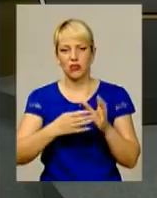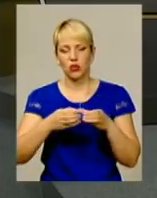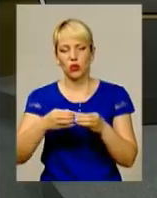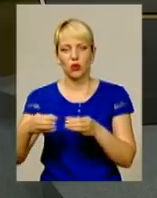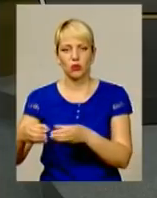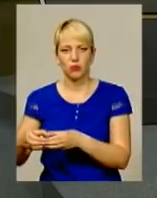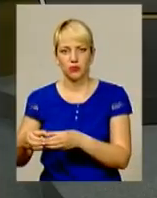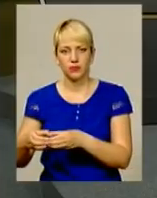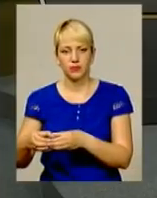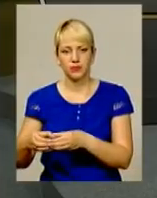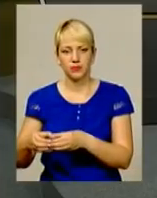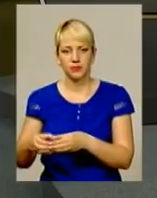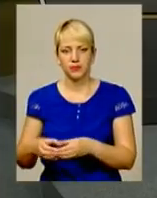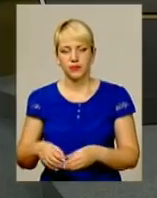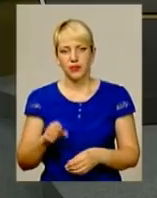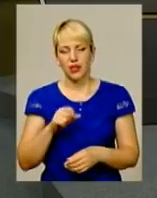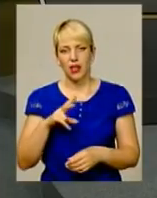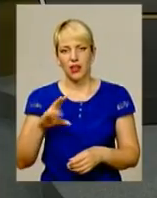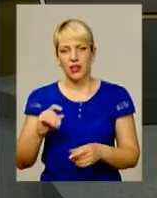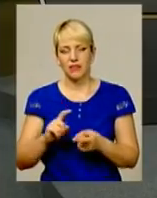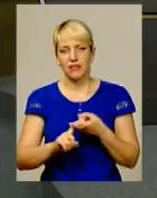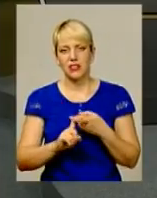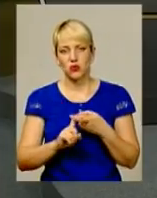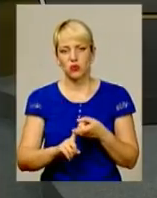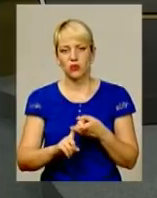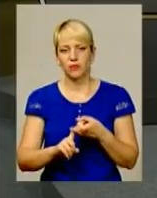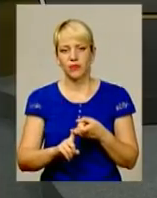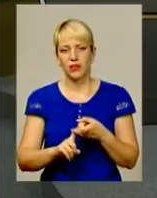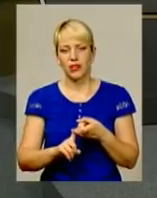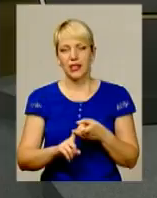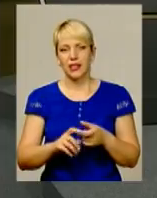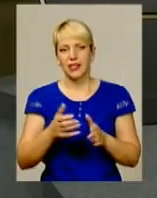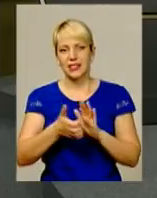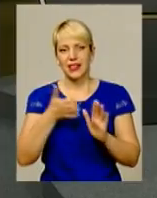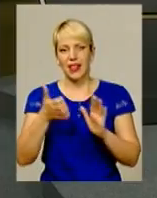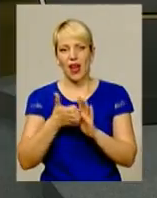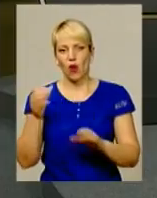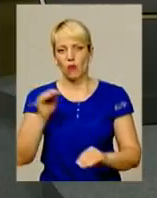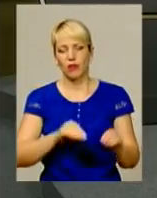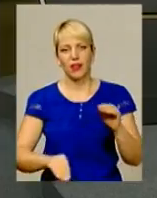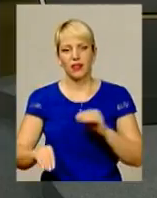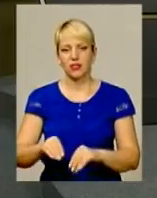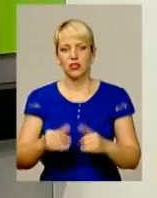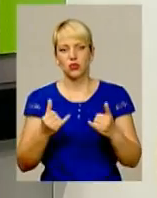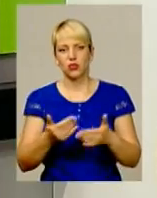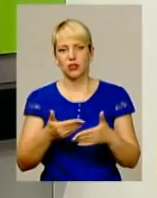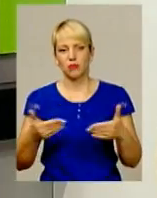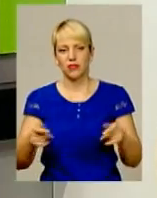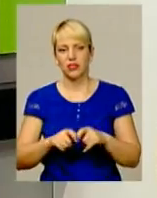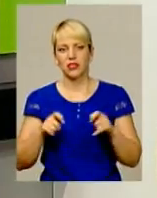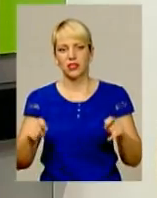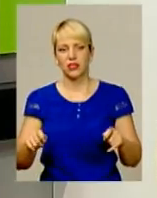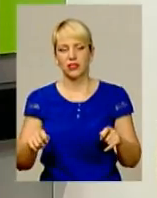реагування патрульної поліції. Але у зв'язку з некомплектом, сьогодні ми відкрили